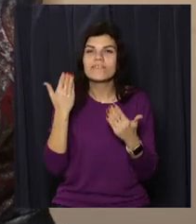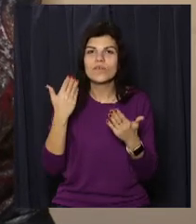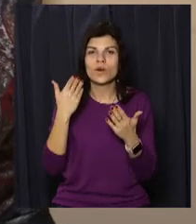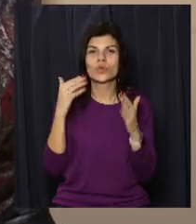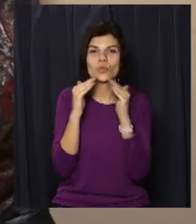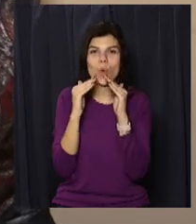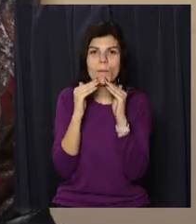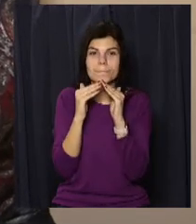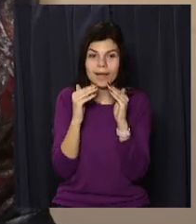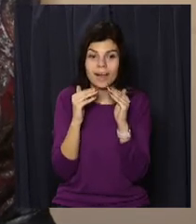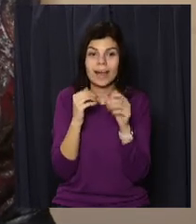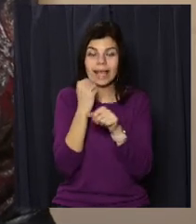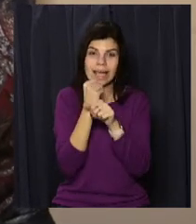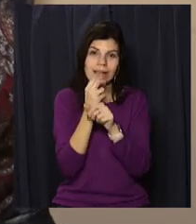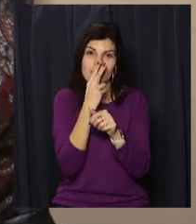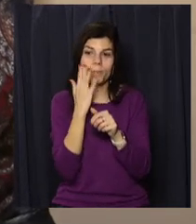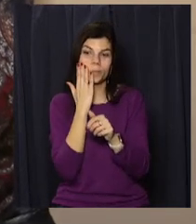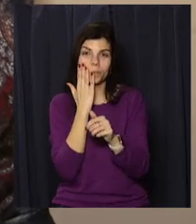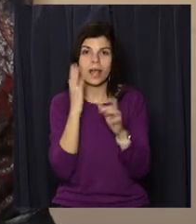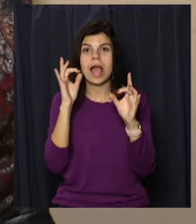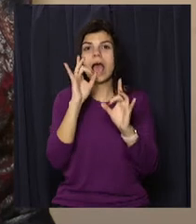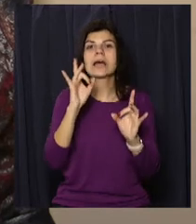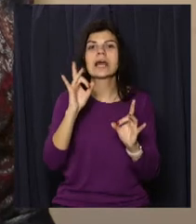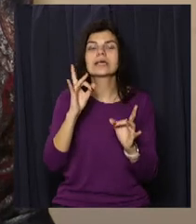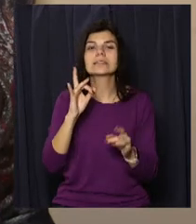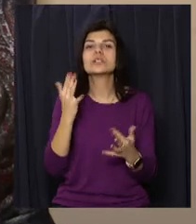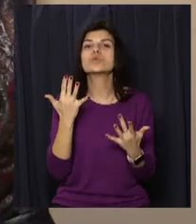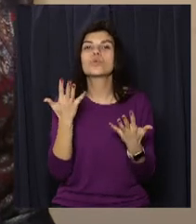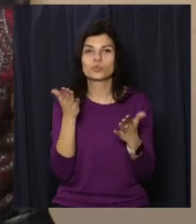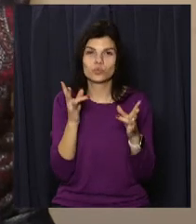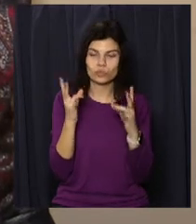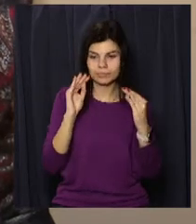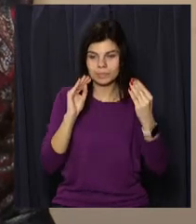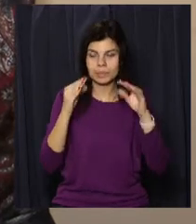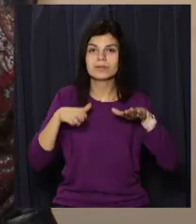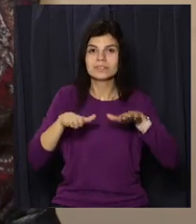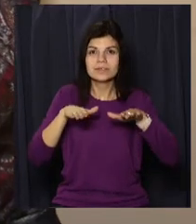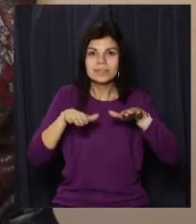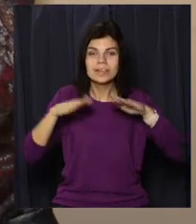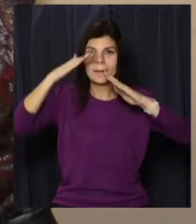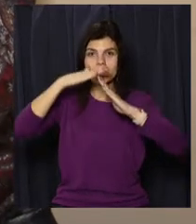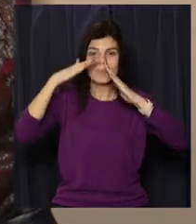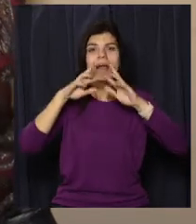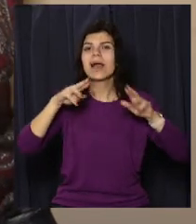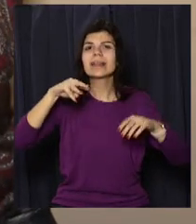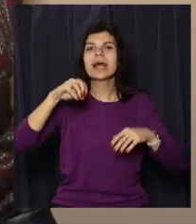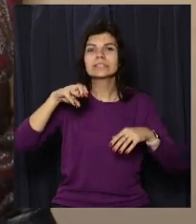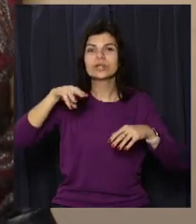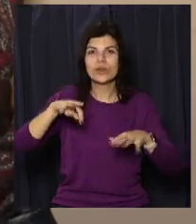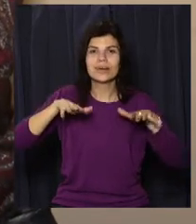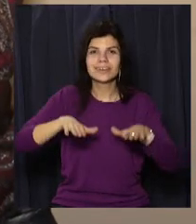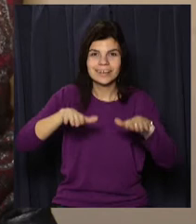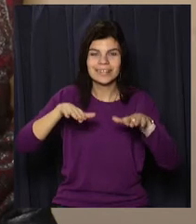діляєте розміри, що вам потрібно. Розкатуваєте. Все робимо, як тесто. І далі ми з